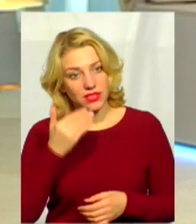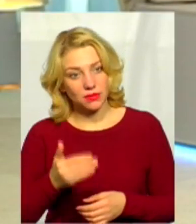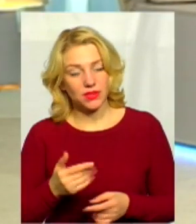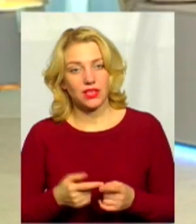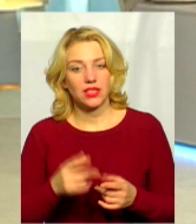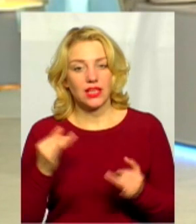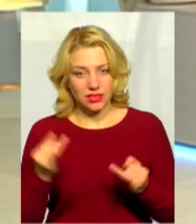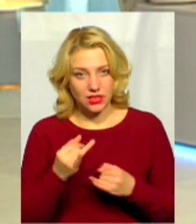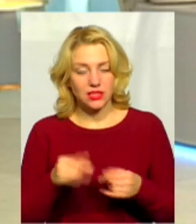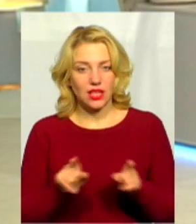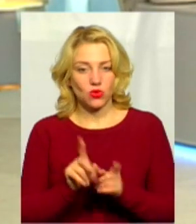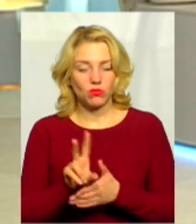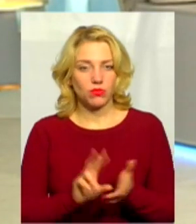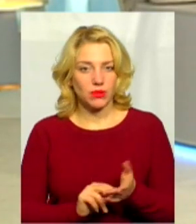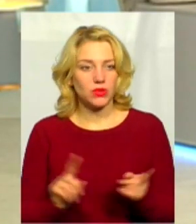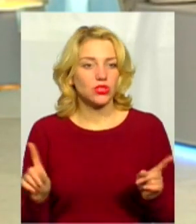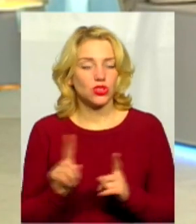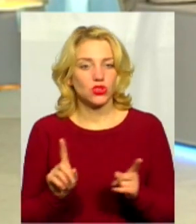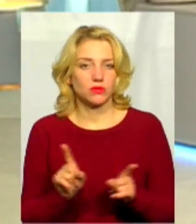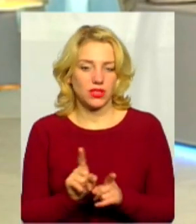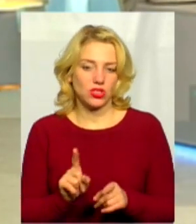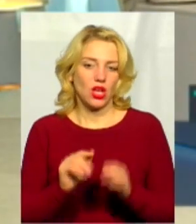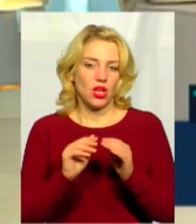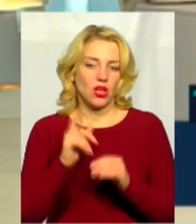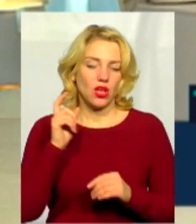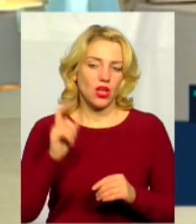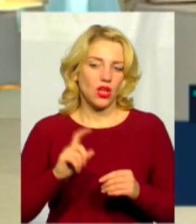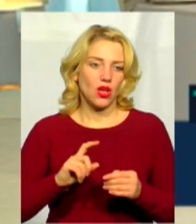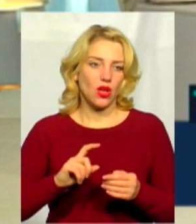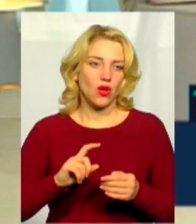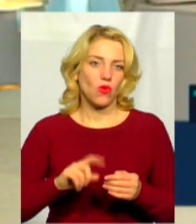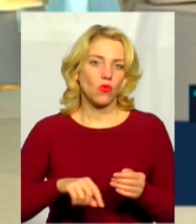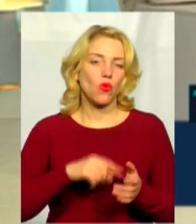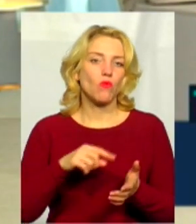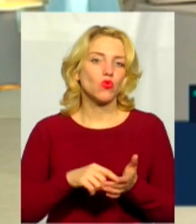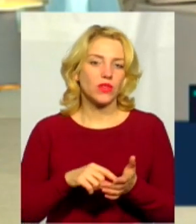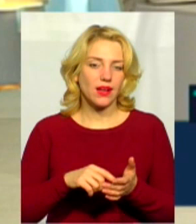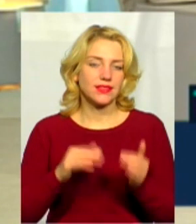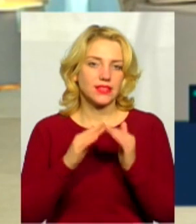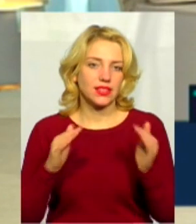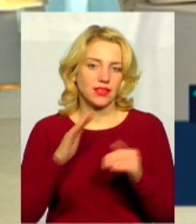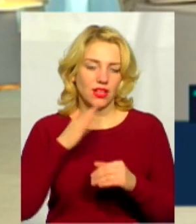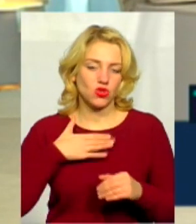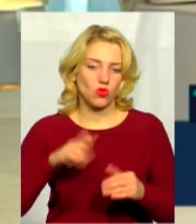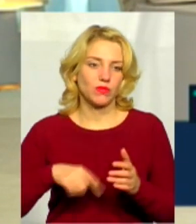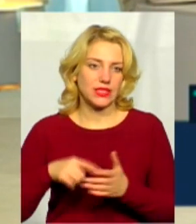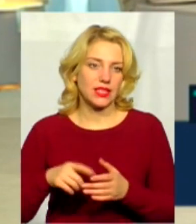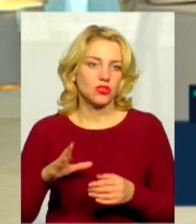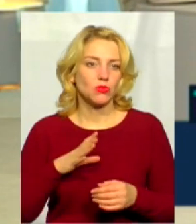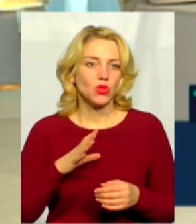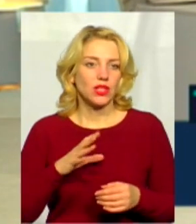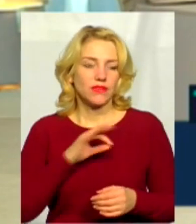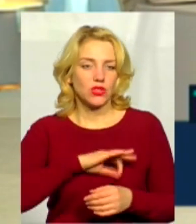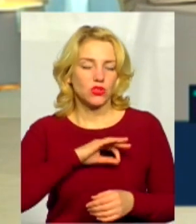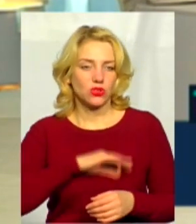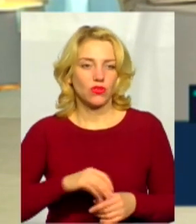прикладі, як Славутич, щоб теж комунальні дахи нашого міста перетворити на такі сонячні електростанції? Тобто, зацікавився Степан